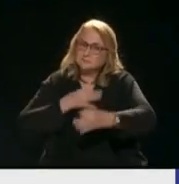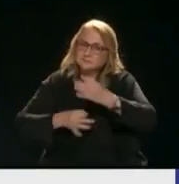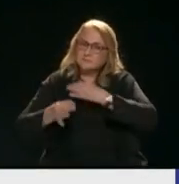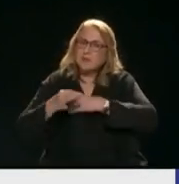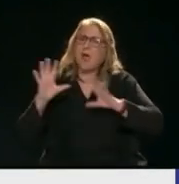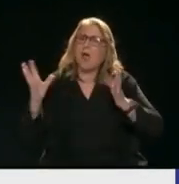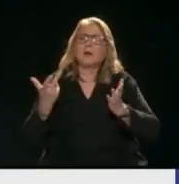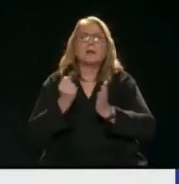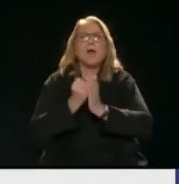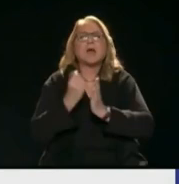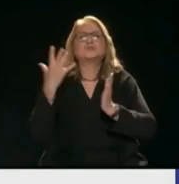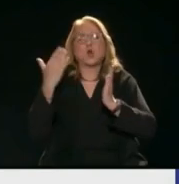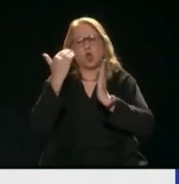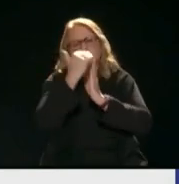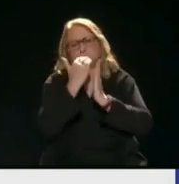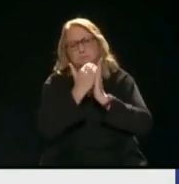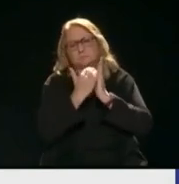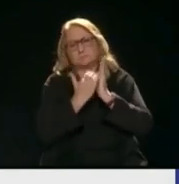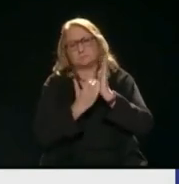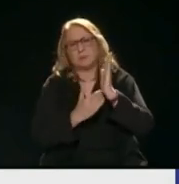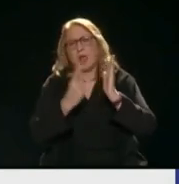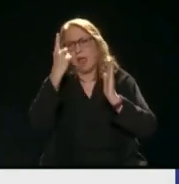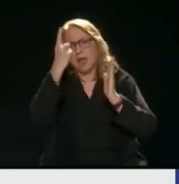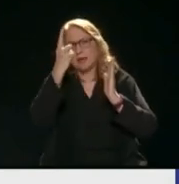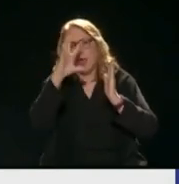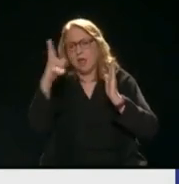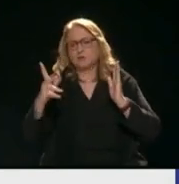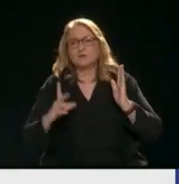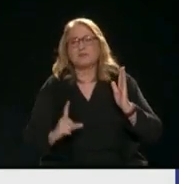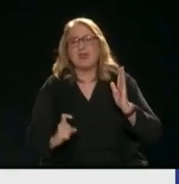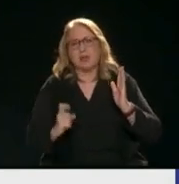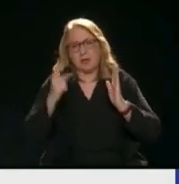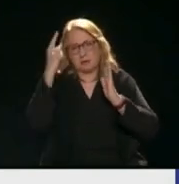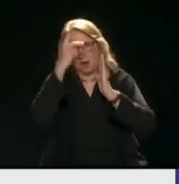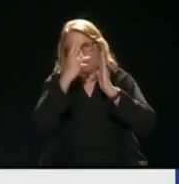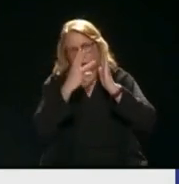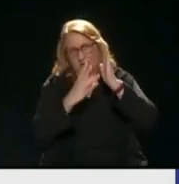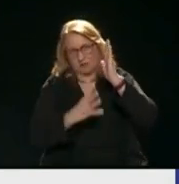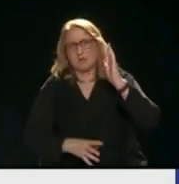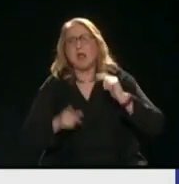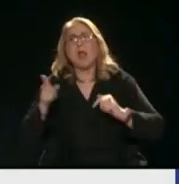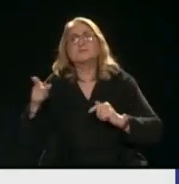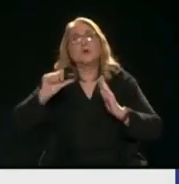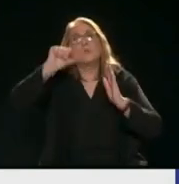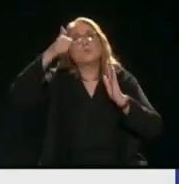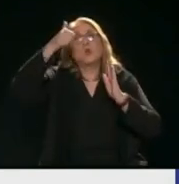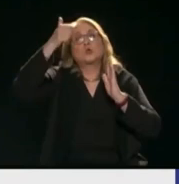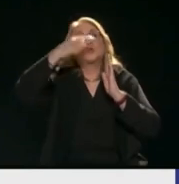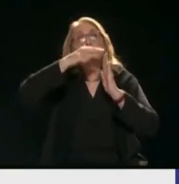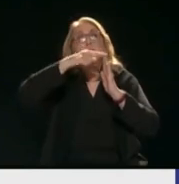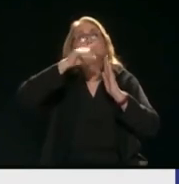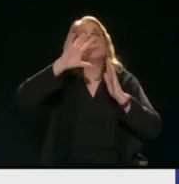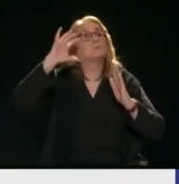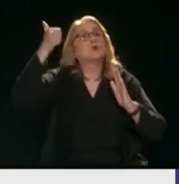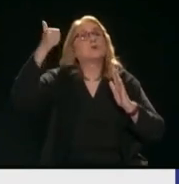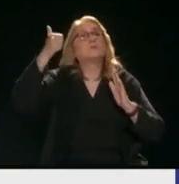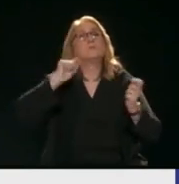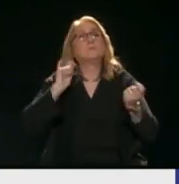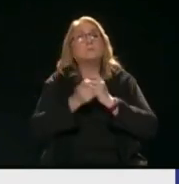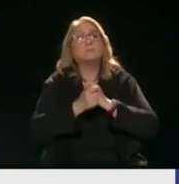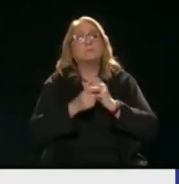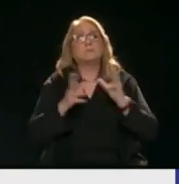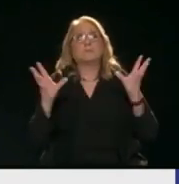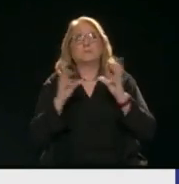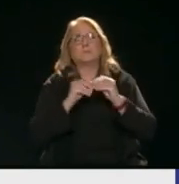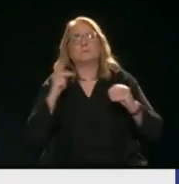τις αξιολογήσουμε Και σας συζητούσα να μου πείτε Από το 1 μέχρι το 10 Ποια θα ήταν η πρώτη που θα κάνατε Σε ποιο τομέα δηλαδή Θα παρεμβαίνετε ως πολιτικός φορέας Το κοινωνικό